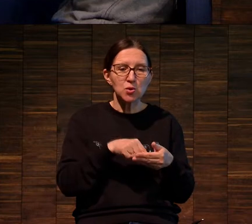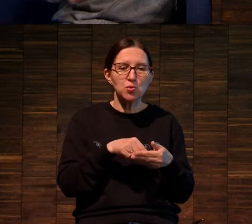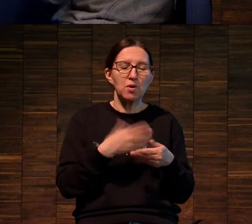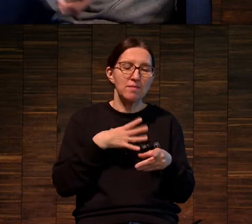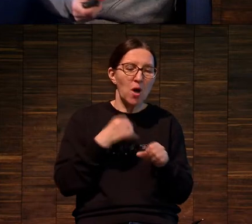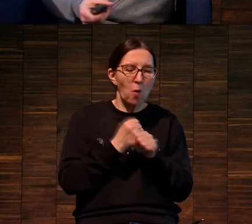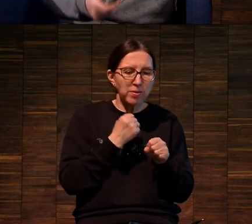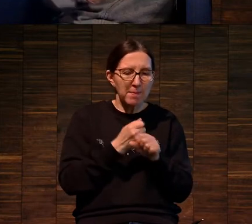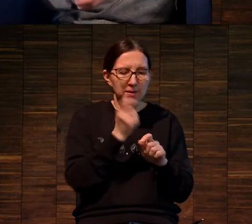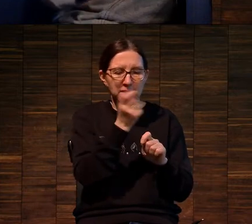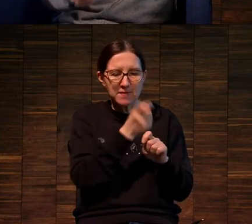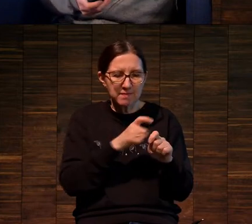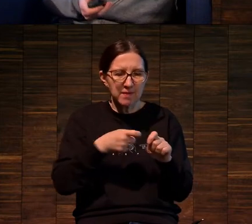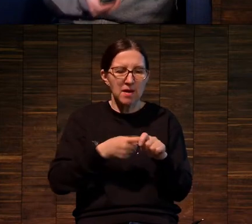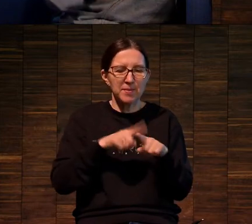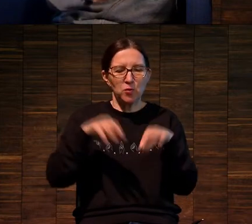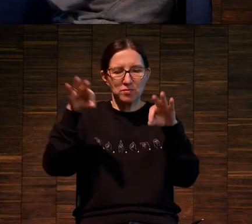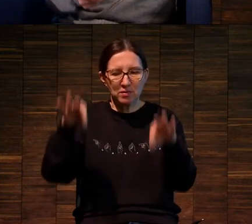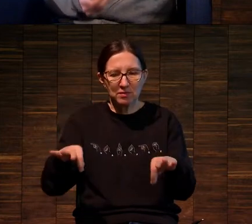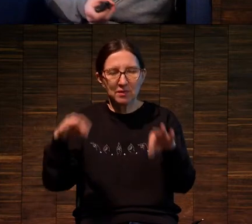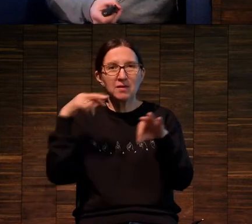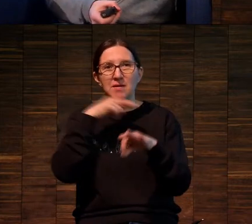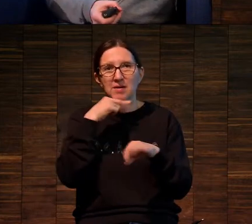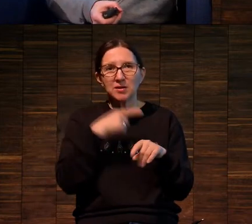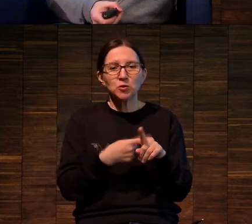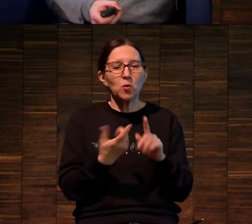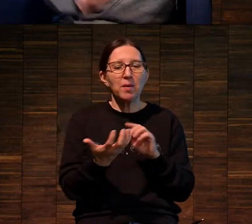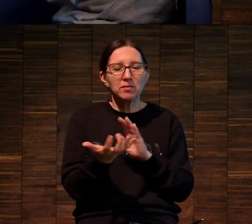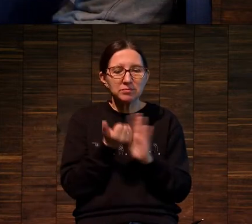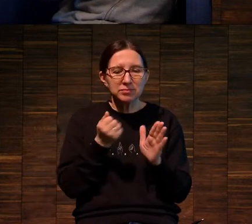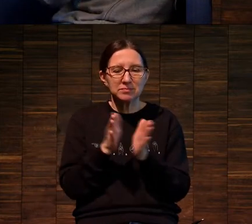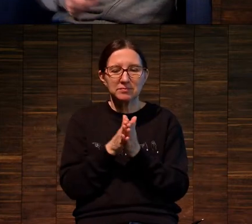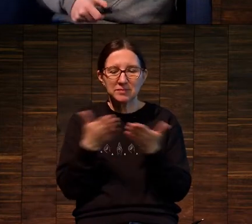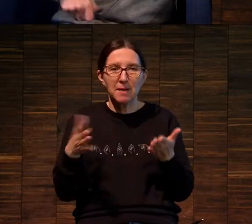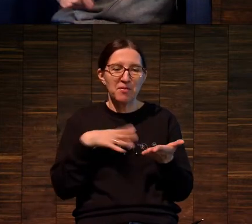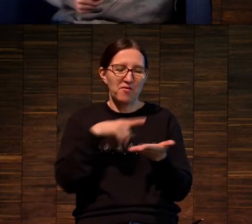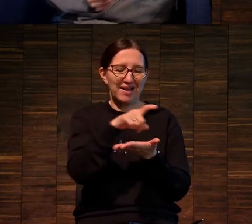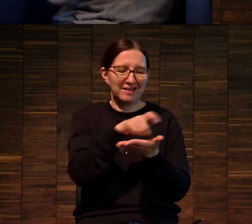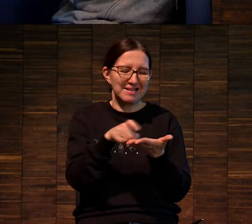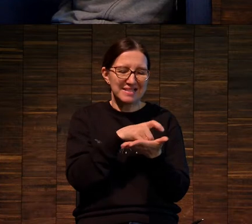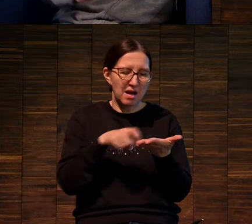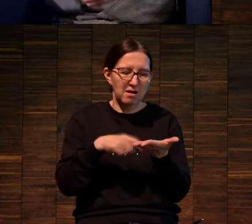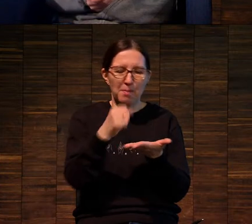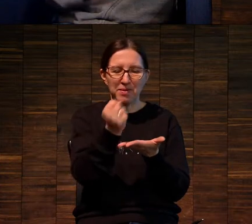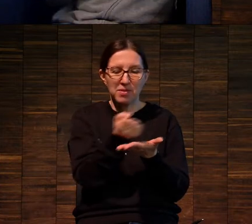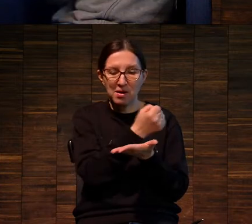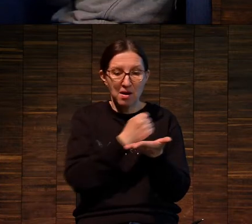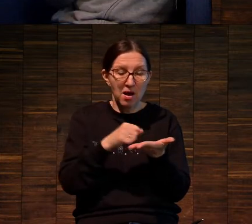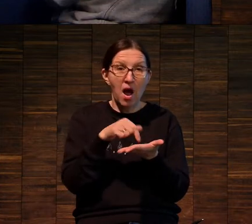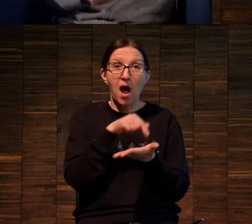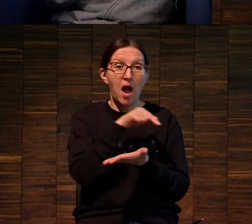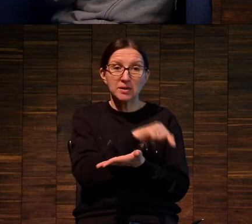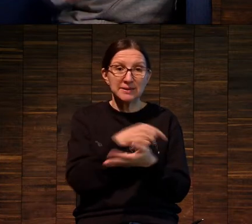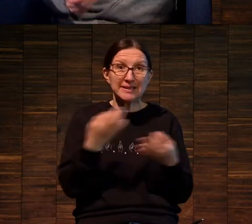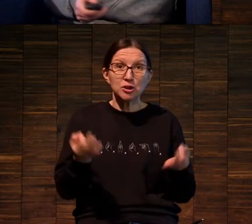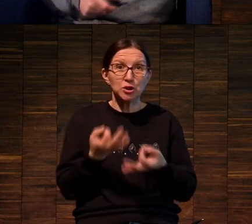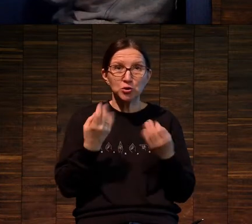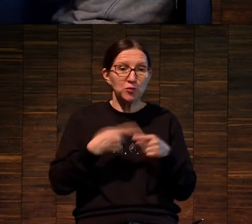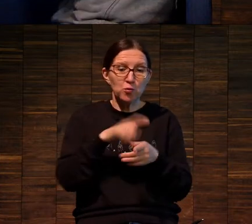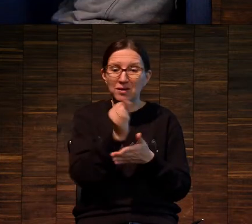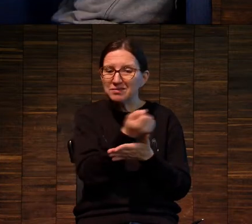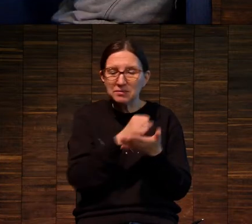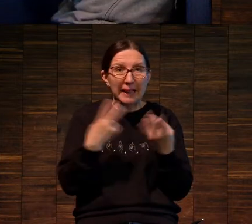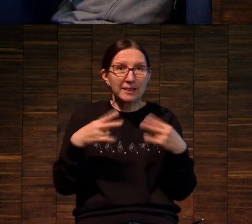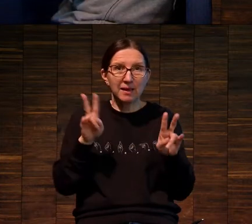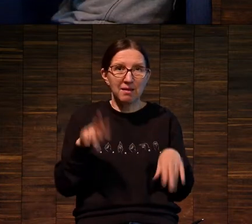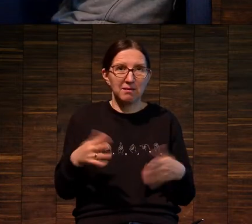механически обрабатываем. Мы с ней что-то делаем для того, чтобы получить изображение. Либо царапаем, либо режем, либо что-то. В данном случае по матрице